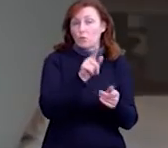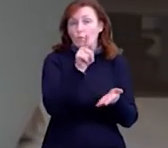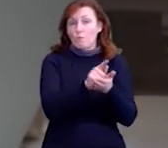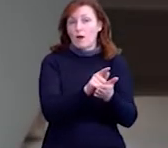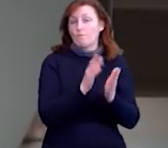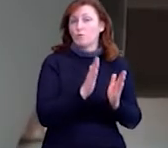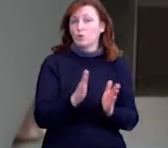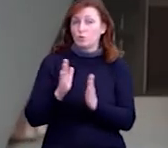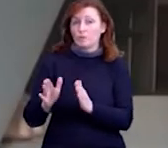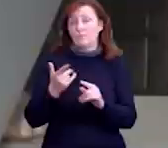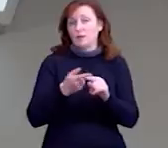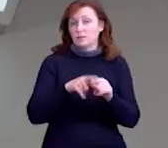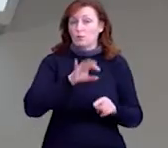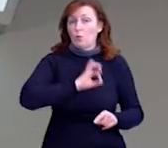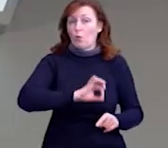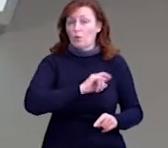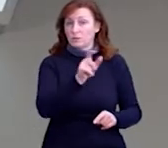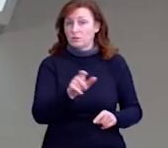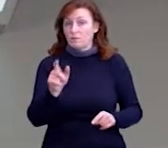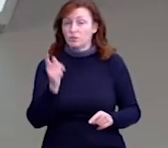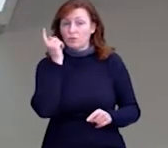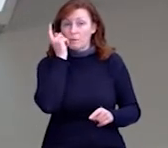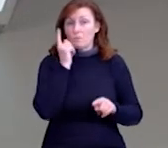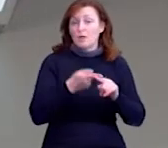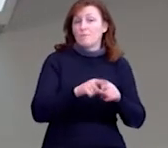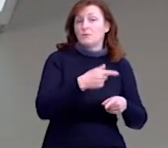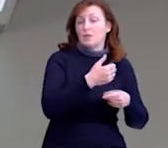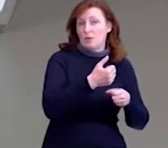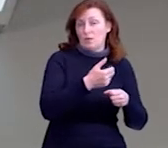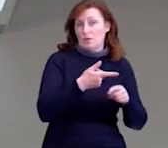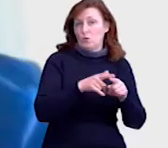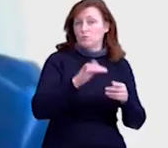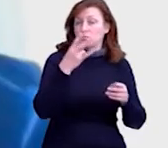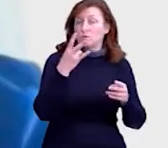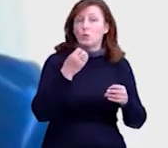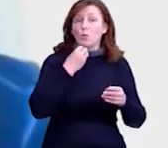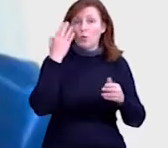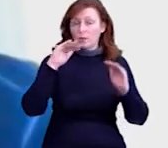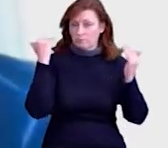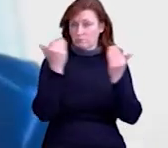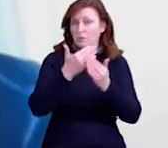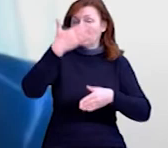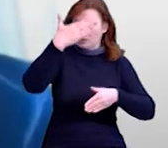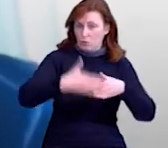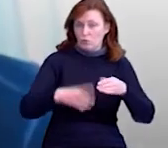використання персональних даних користувачів і зобов'язати державу видаляти їх після закінчення обсервації.